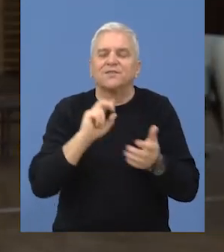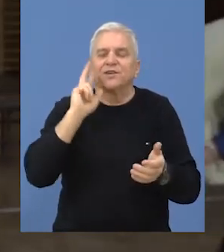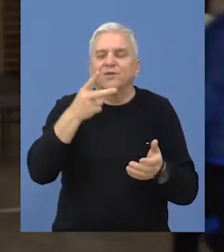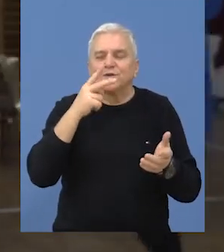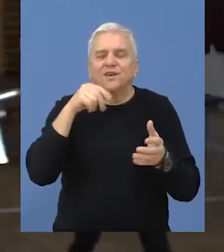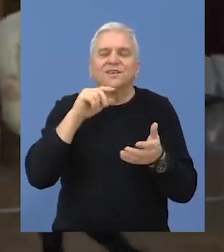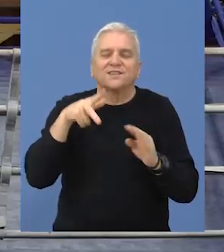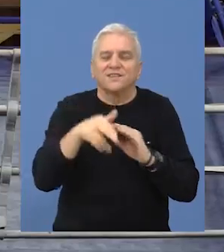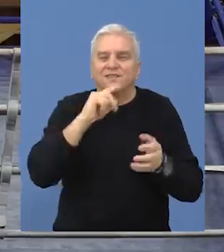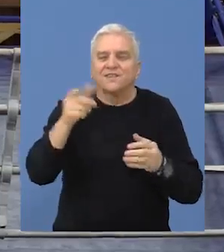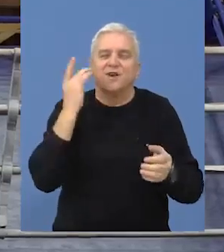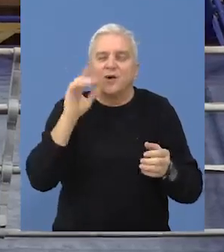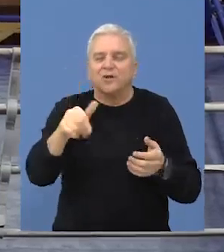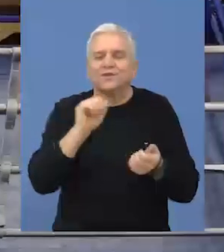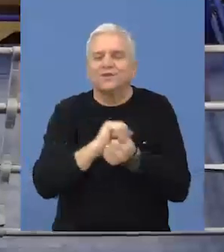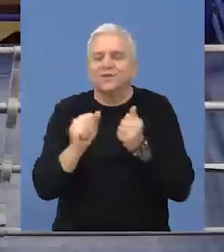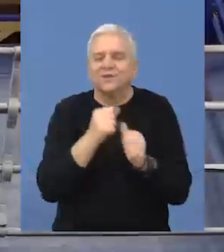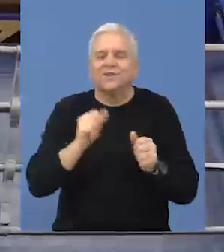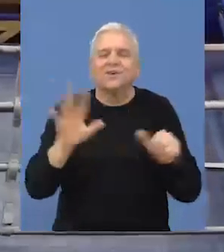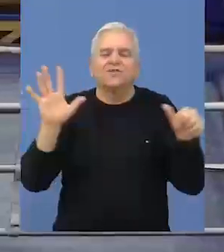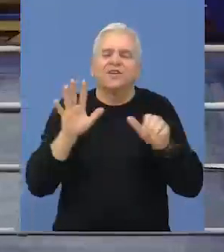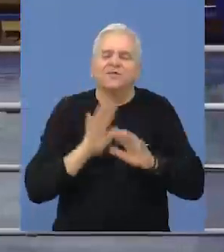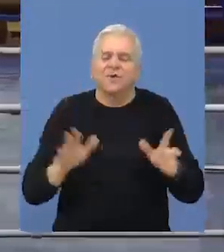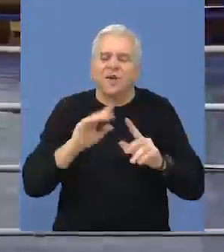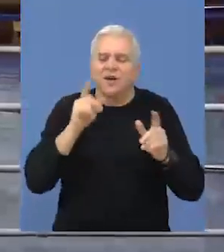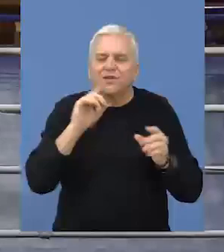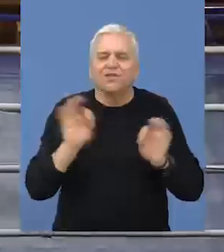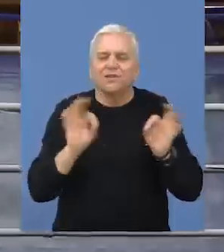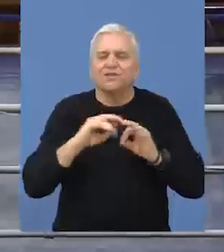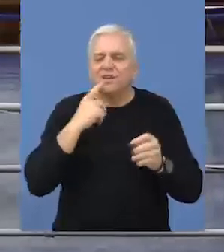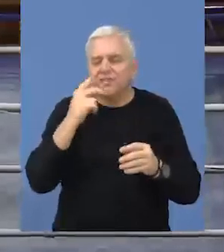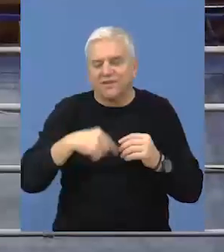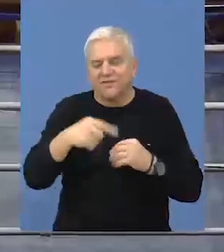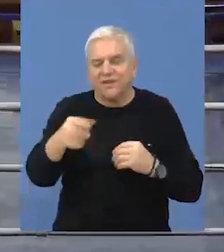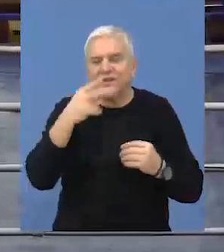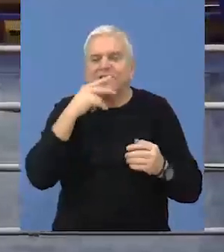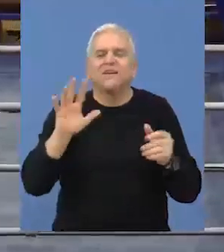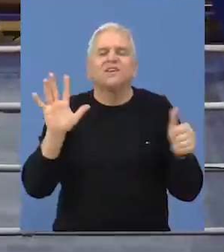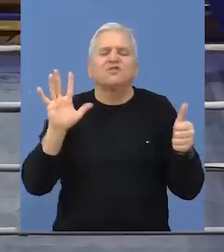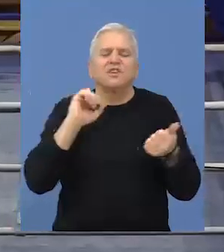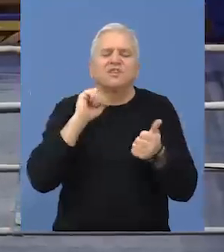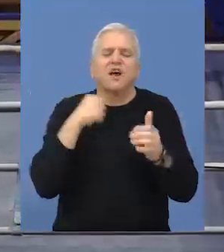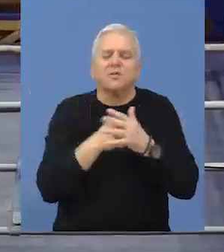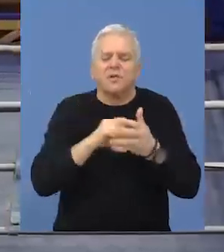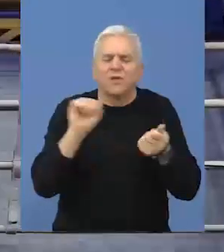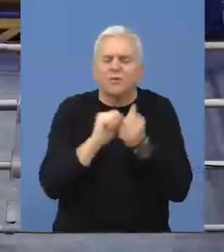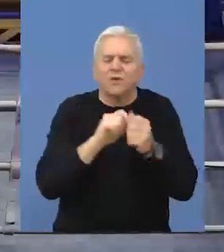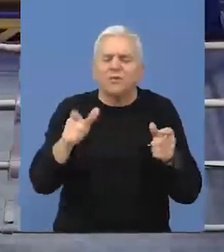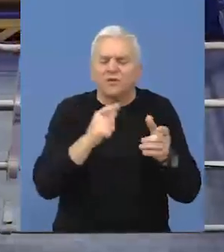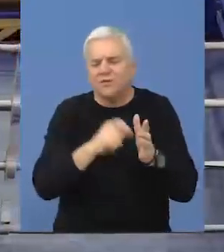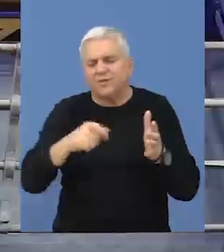zadovoljno, s obzirom da sam ga u drugoj rundi završio, više ne bih zadovoljno očekivanje, bilo da će se boksio šest polako, da sam im krenuo tako polagan meč, zašto ima šest rundi.